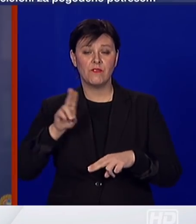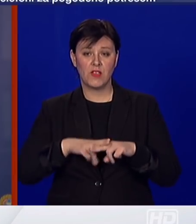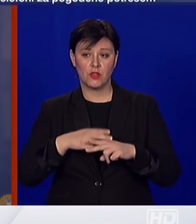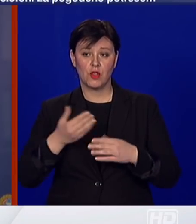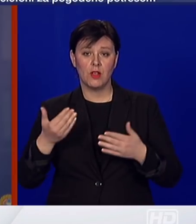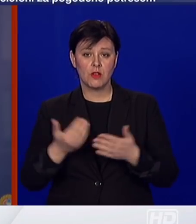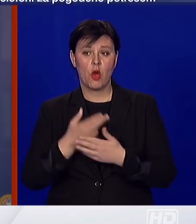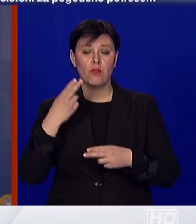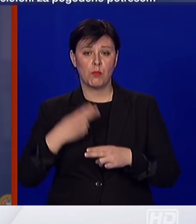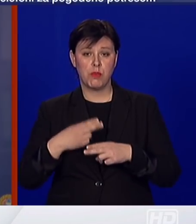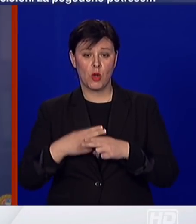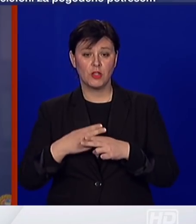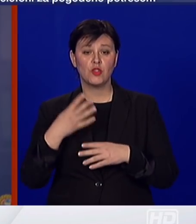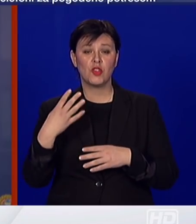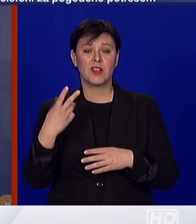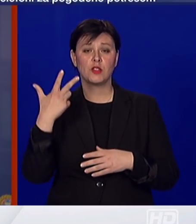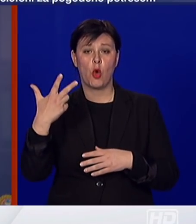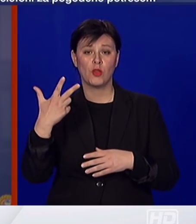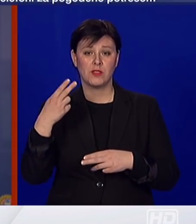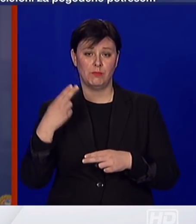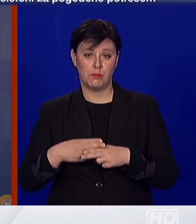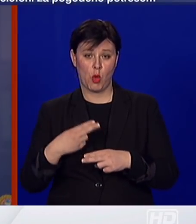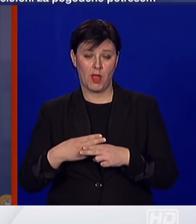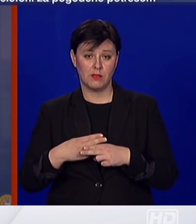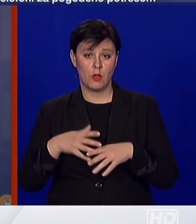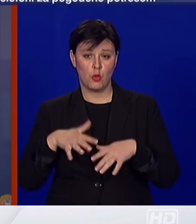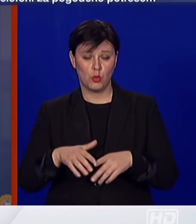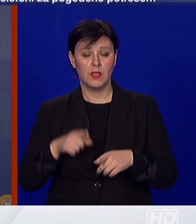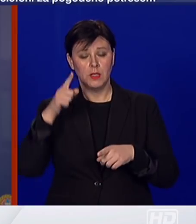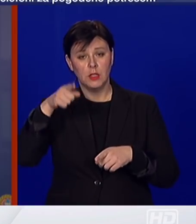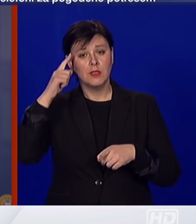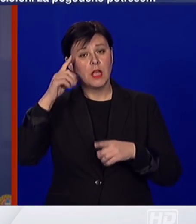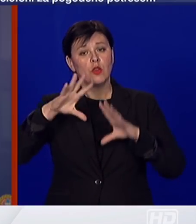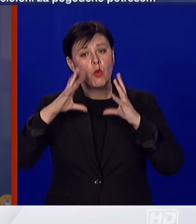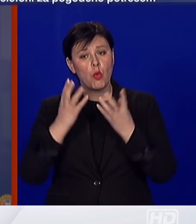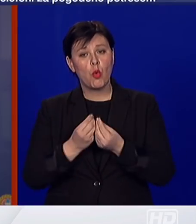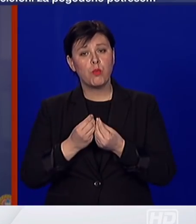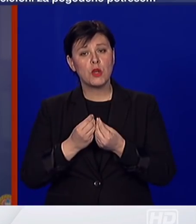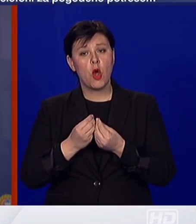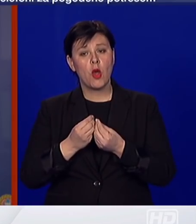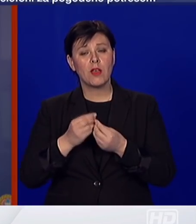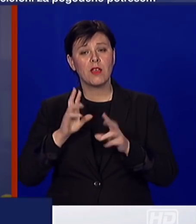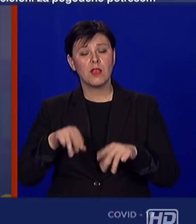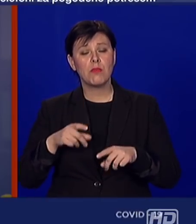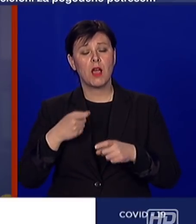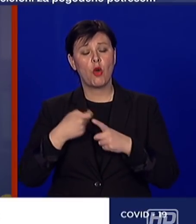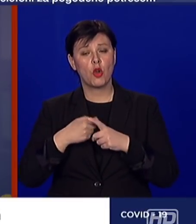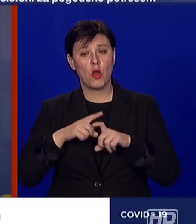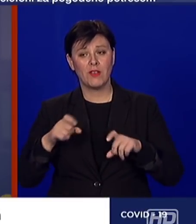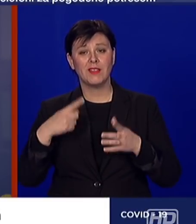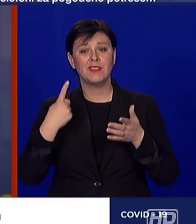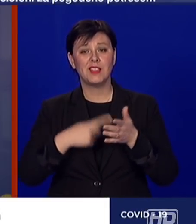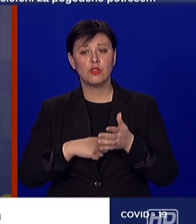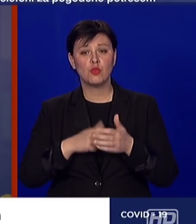novodetektiranih za 48. To znači da je ukupno pozitivnih na COVID-19 tisuću 11